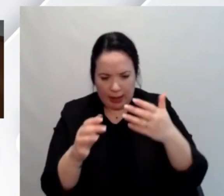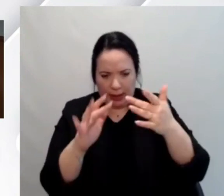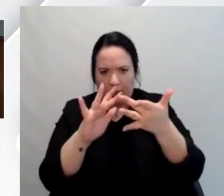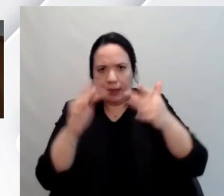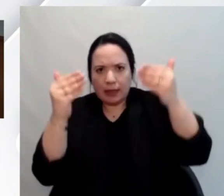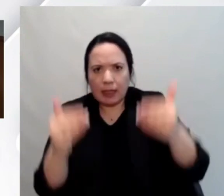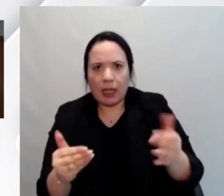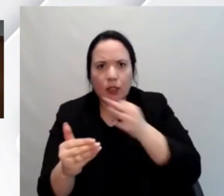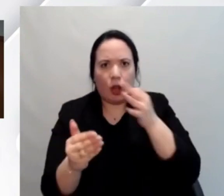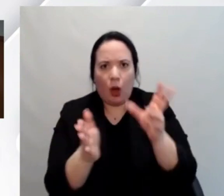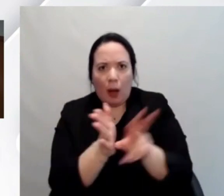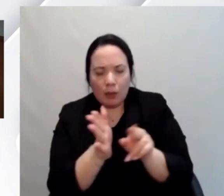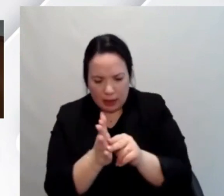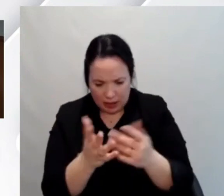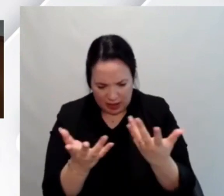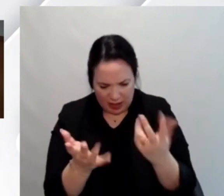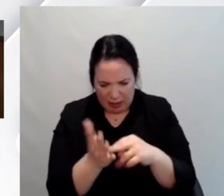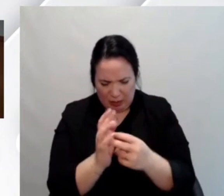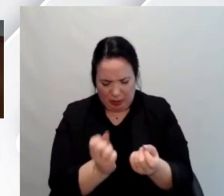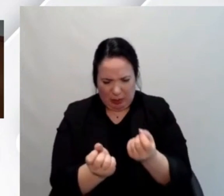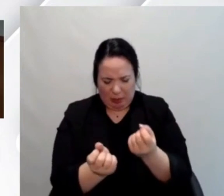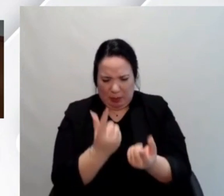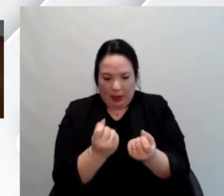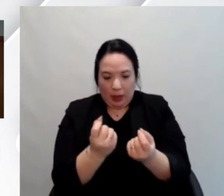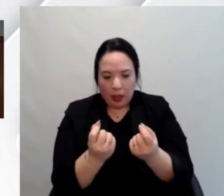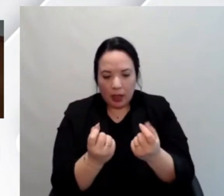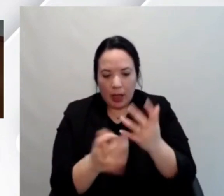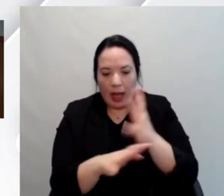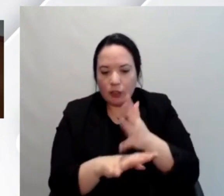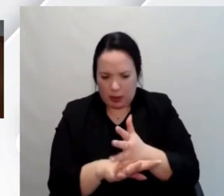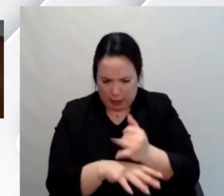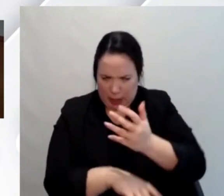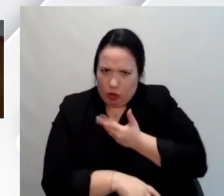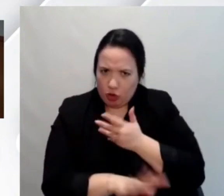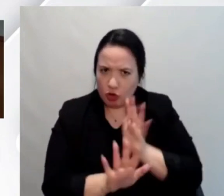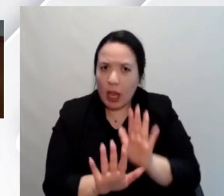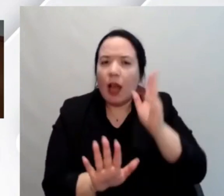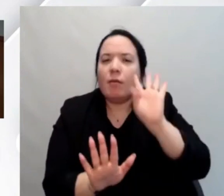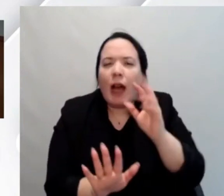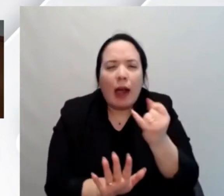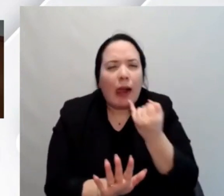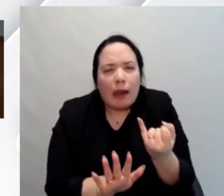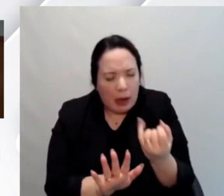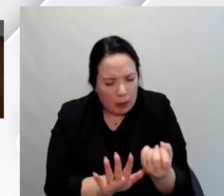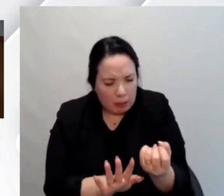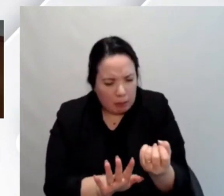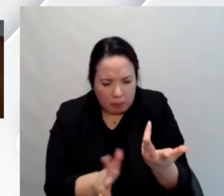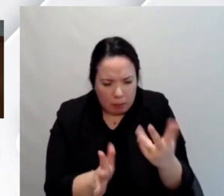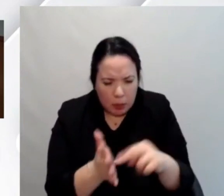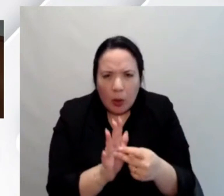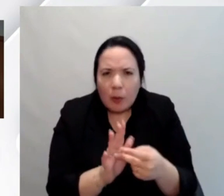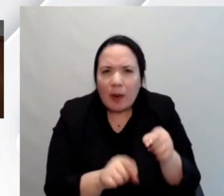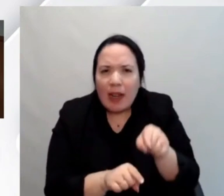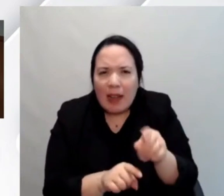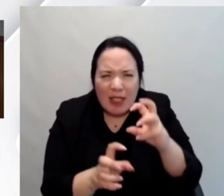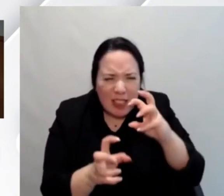portale un'applicazione è estremamente accessibile però poi magari non la si riesce a utilizzare perché è